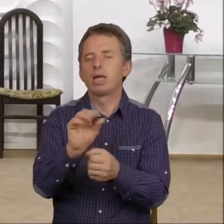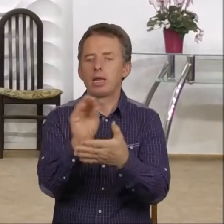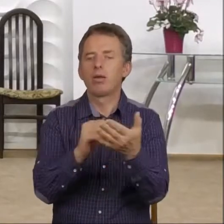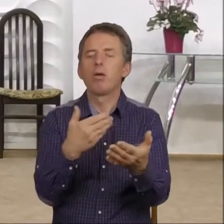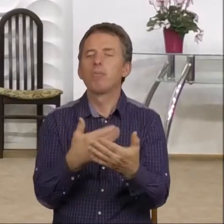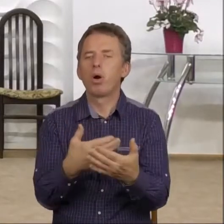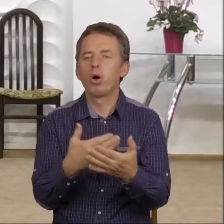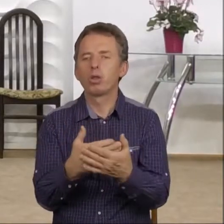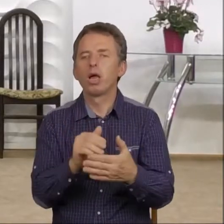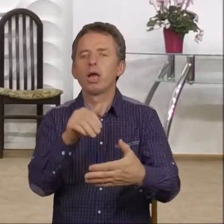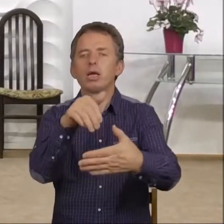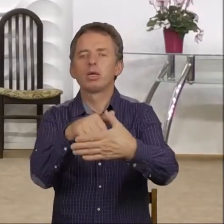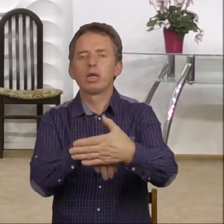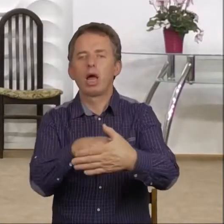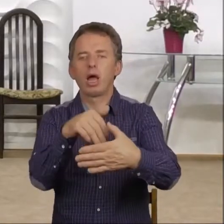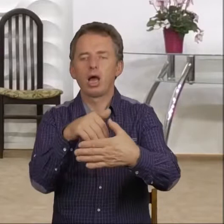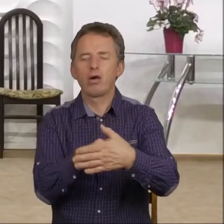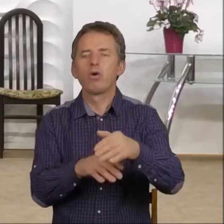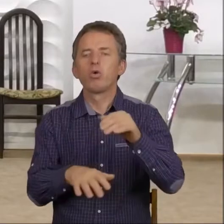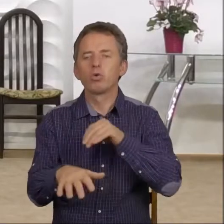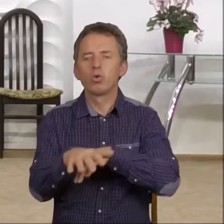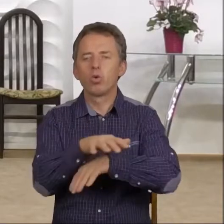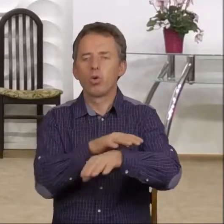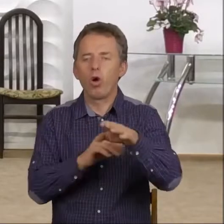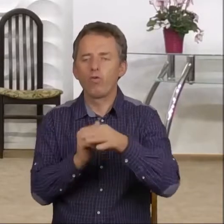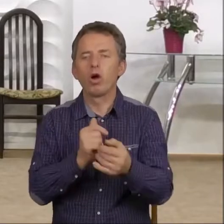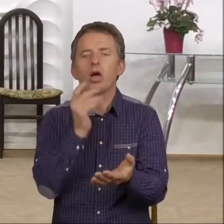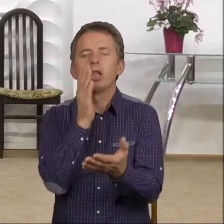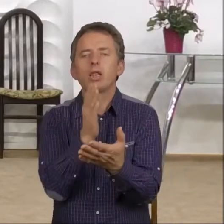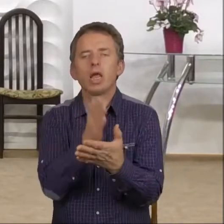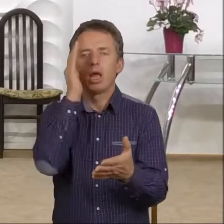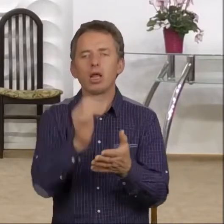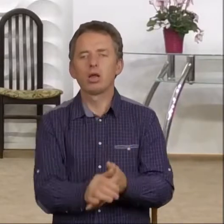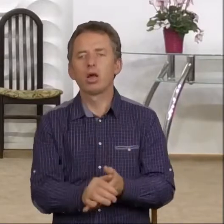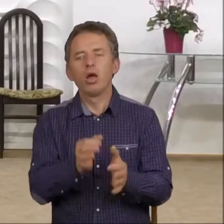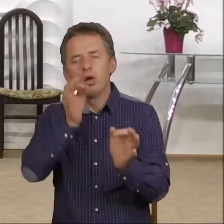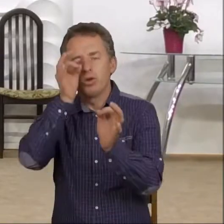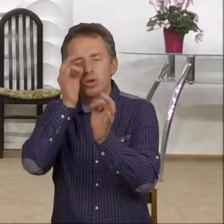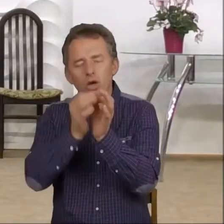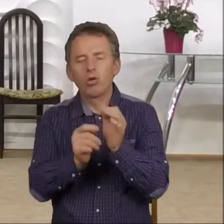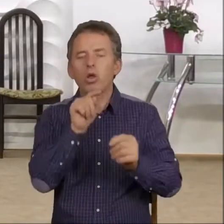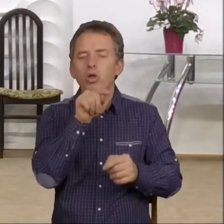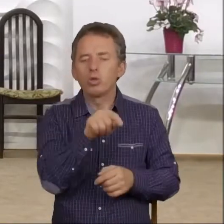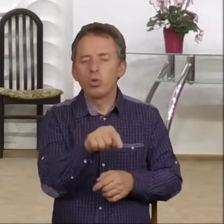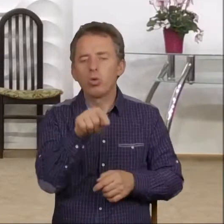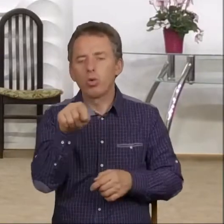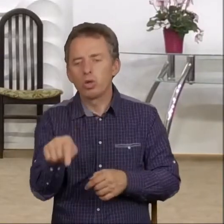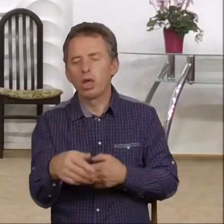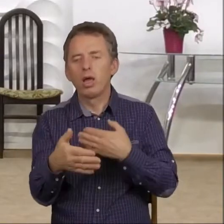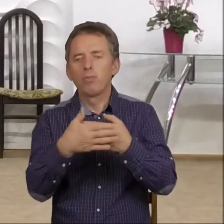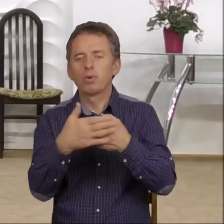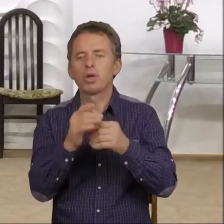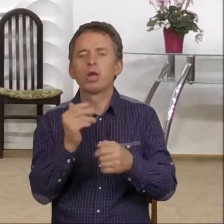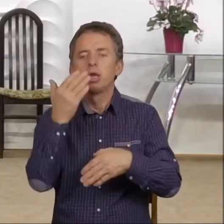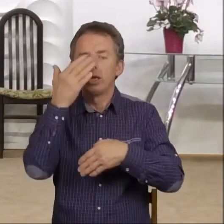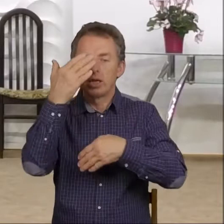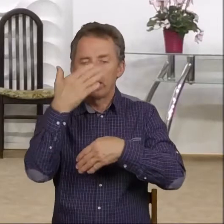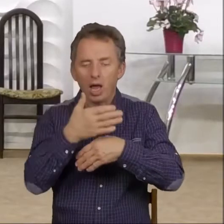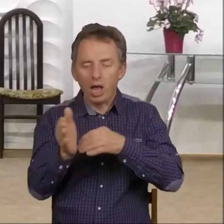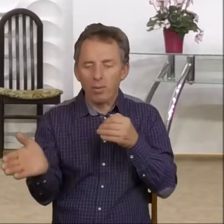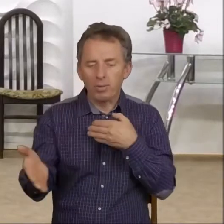żeby zachować naszą duchowość, abyśmy w tym czasie, szczególnie tutaj, prawda, przed zamknięciem czasu łaski,